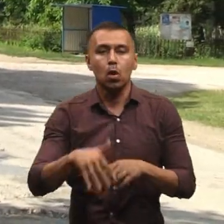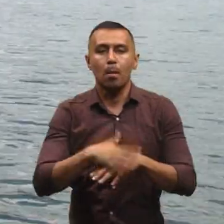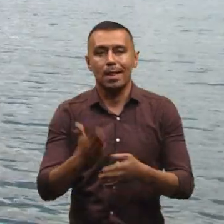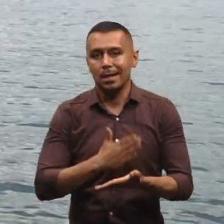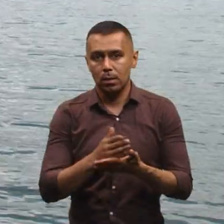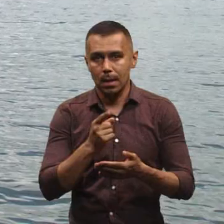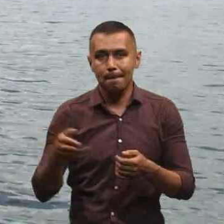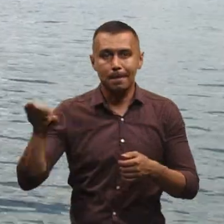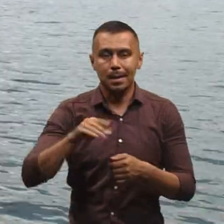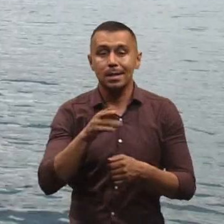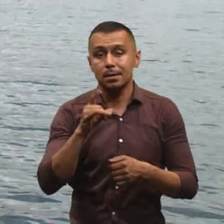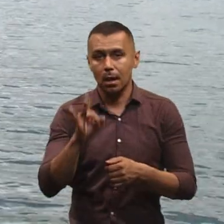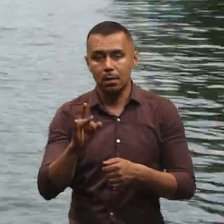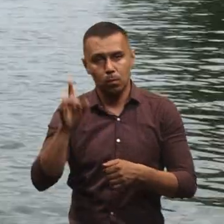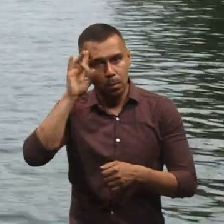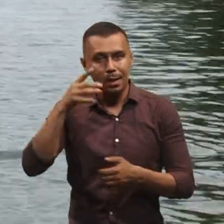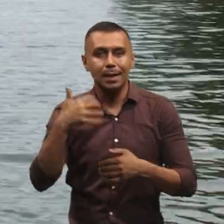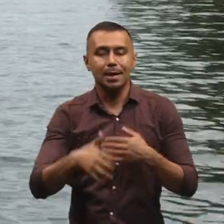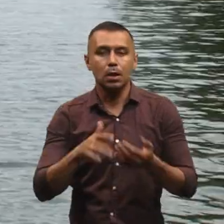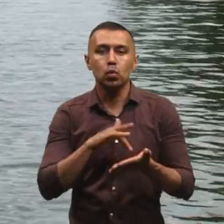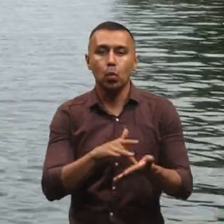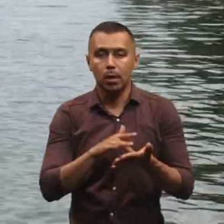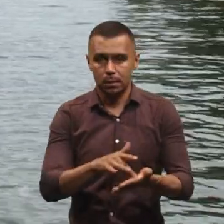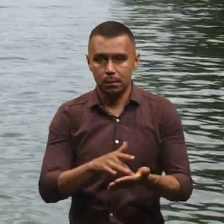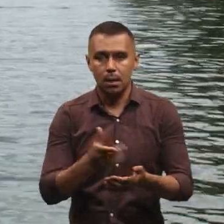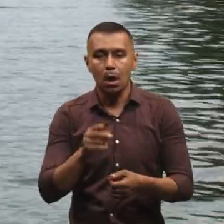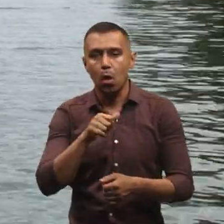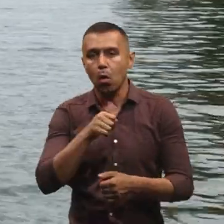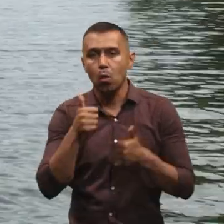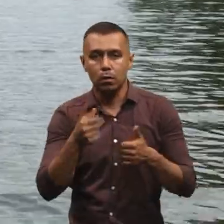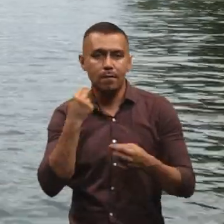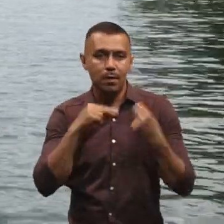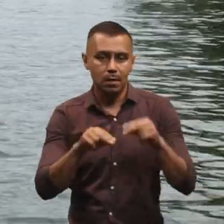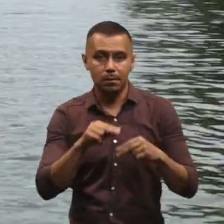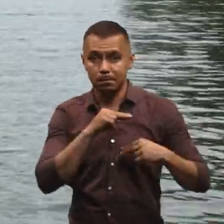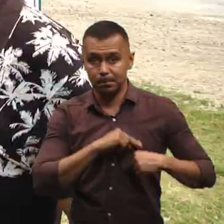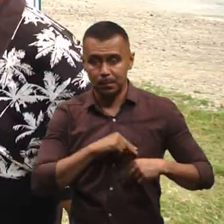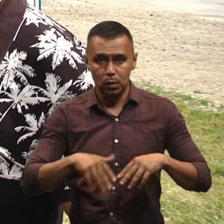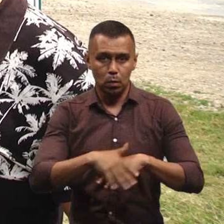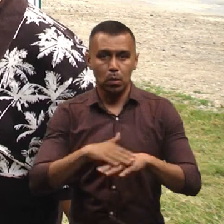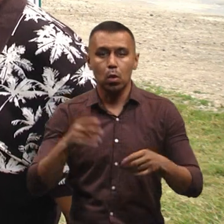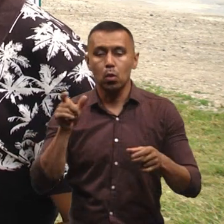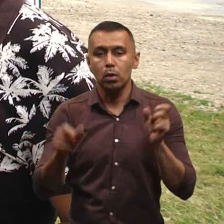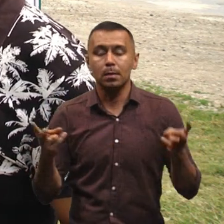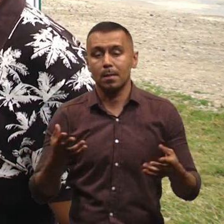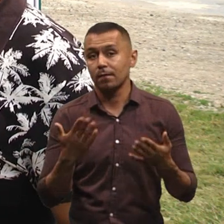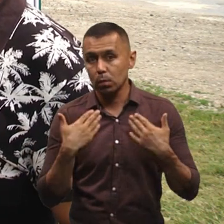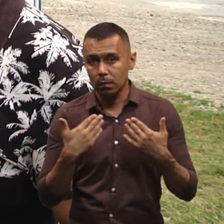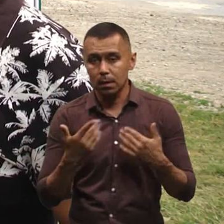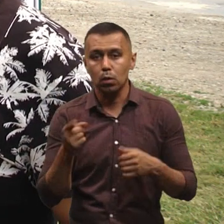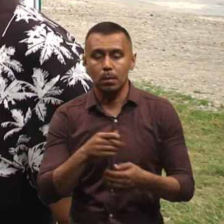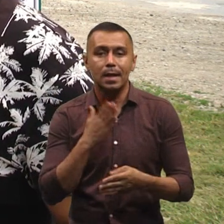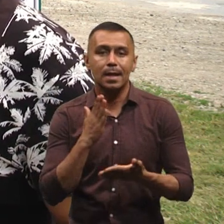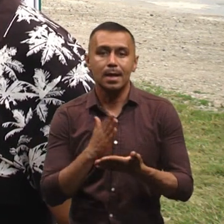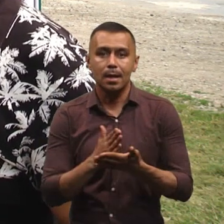знаходиться на березі Дністра, популярна серед туристів. Для хорошого, ефективного функціонування суспільства людям потрібен відпочинок. Натомість я